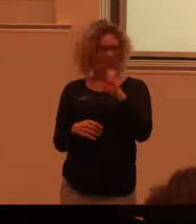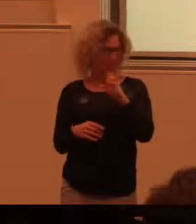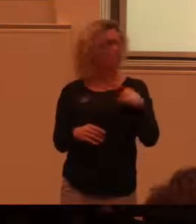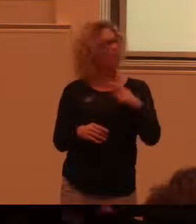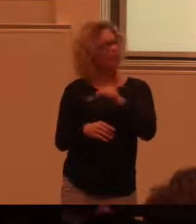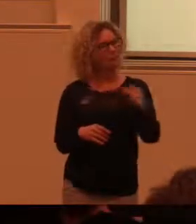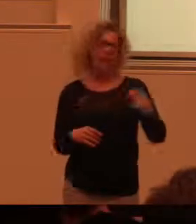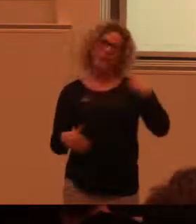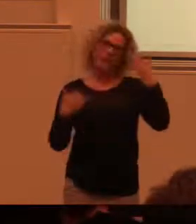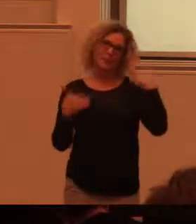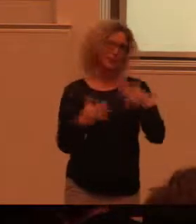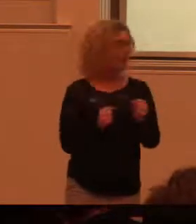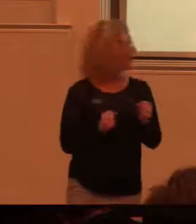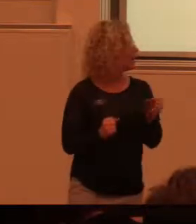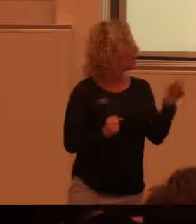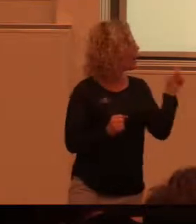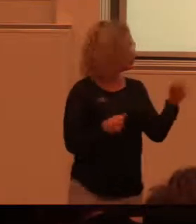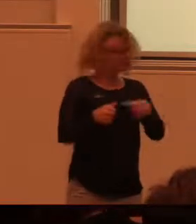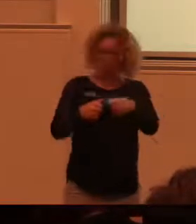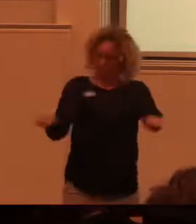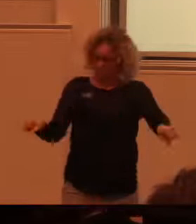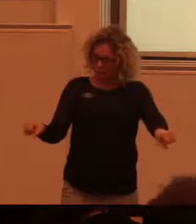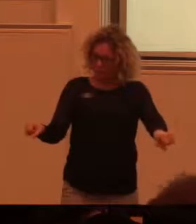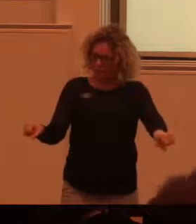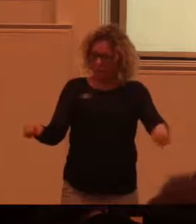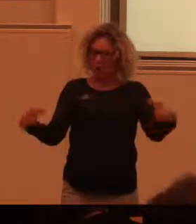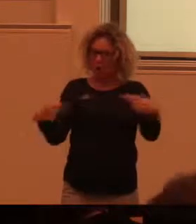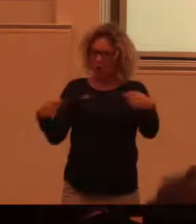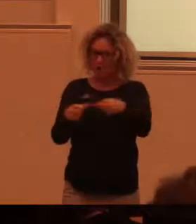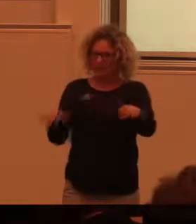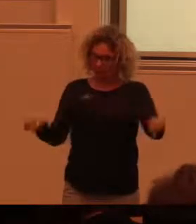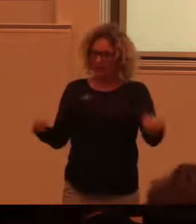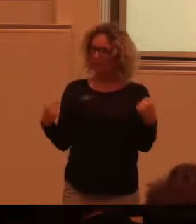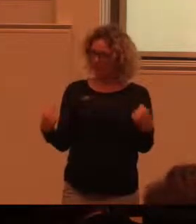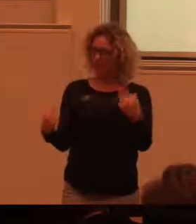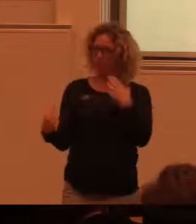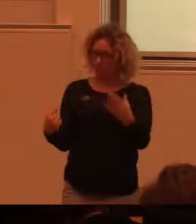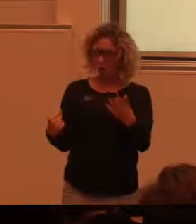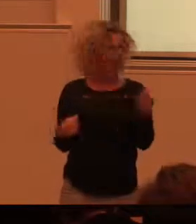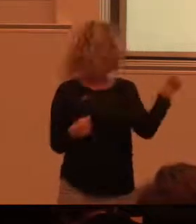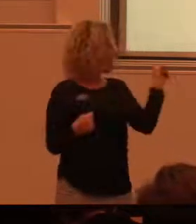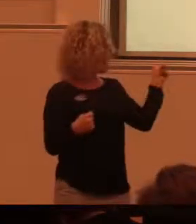Just det där med kontrastmarkering. Är en annan sak som är väldigt bra. Det där är från